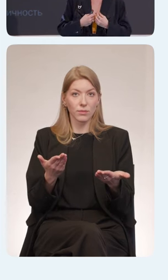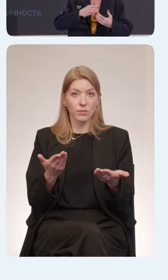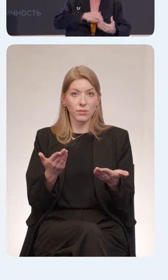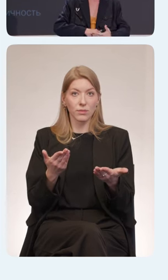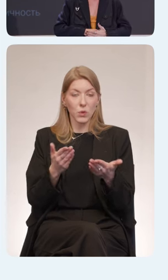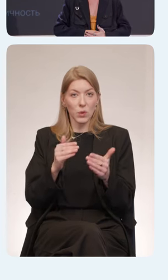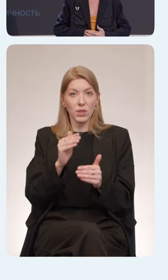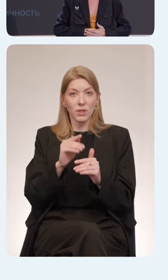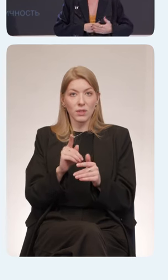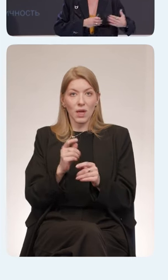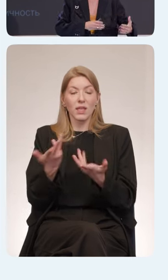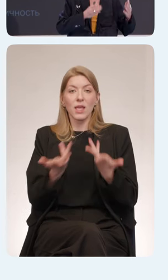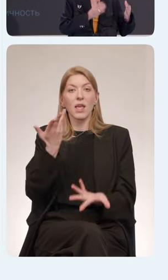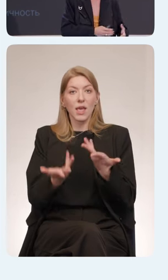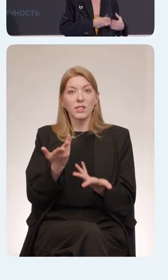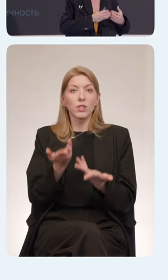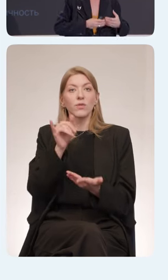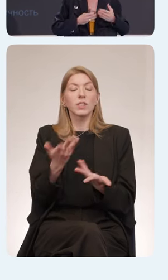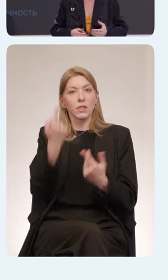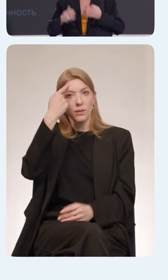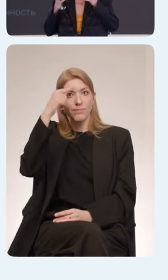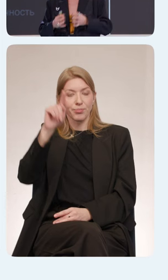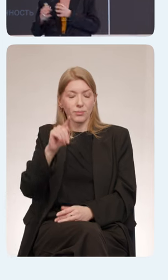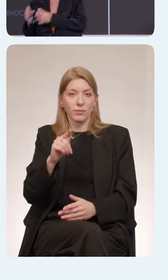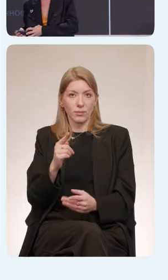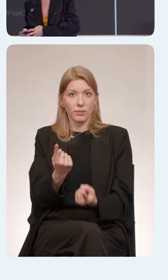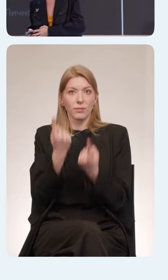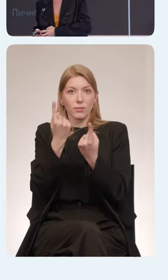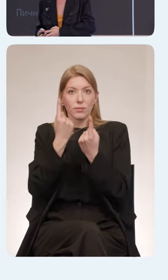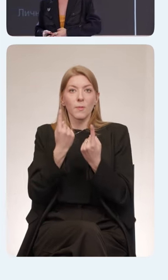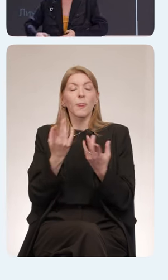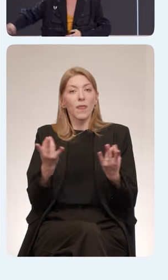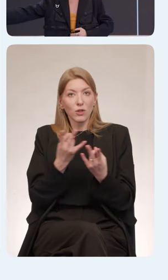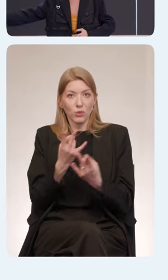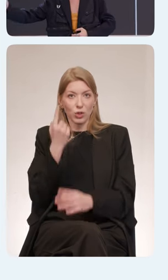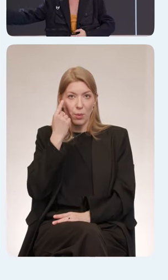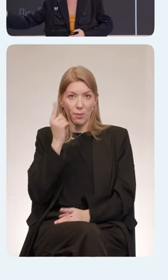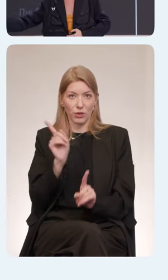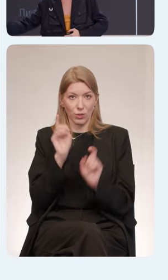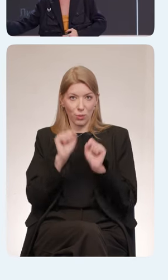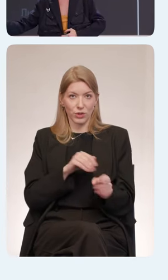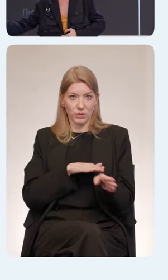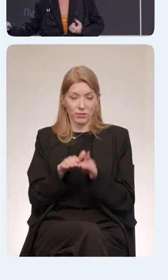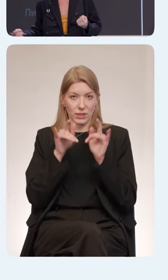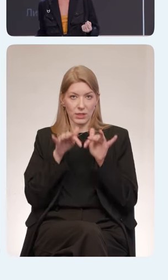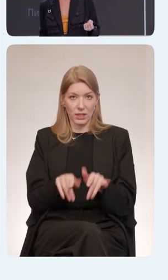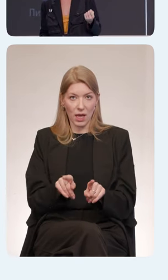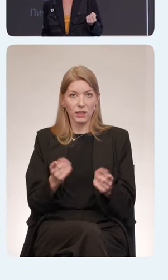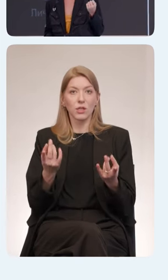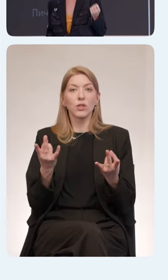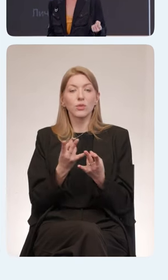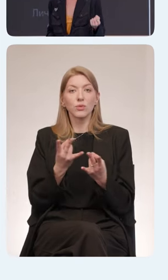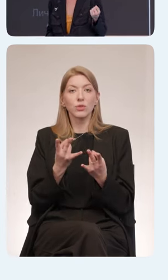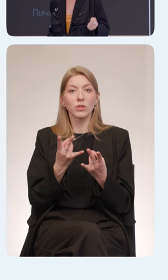умерьте свой пыл. Вам нужно понимать, что вы можете сделать быстро и дешево. А не приходить и говорить, ну все, давайте. Это очень важно,